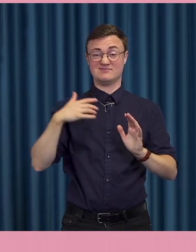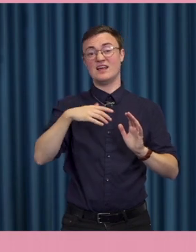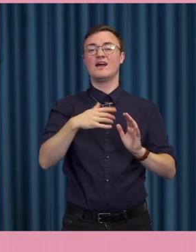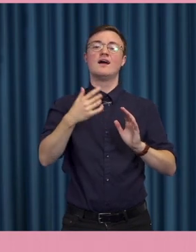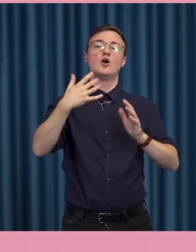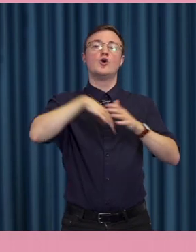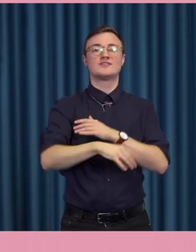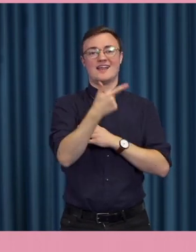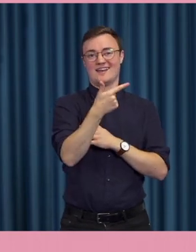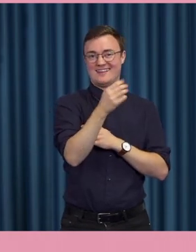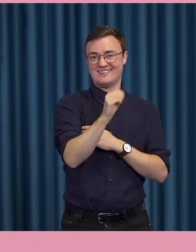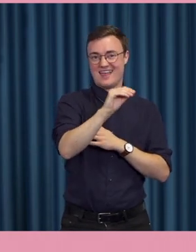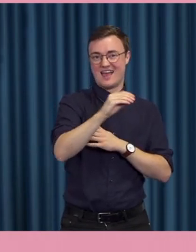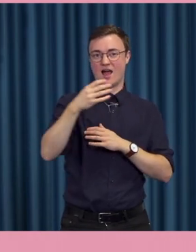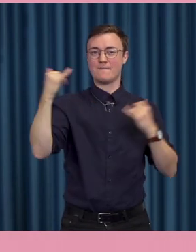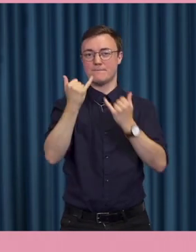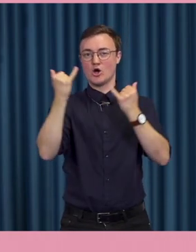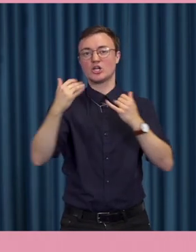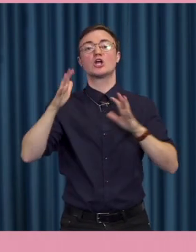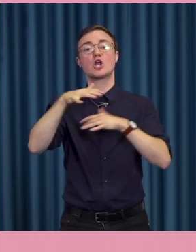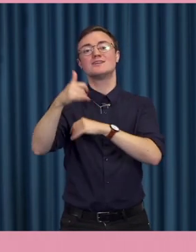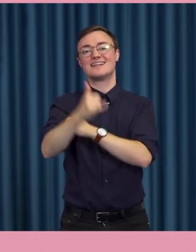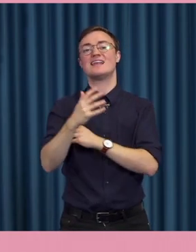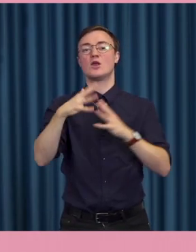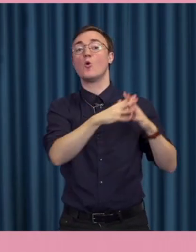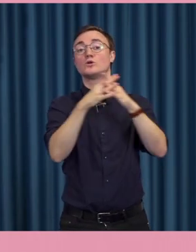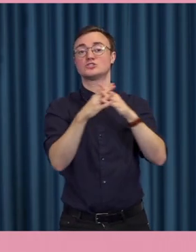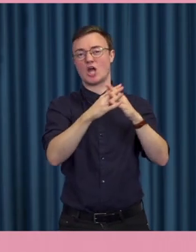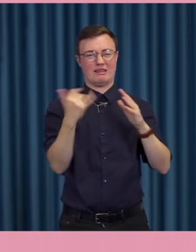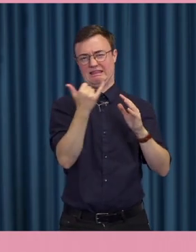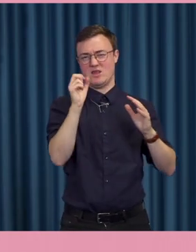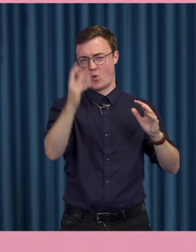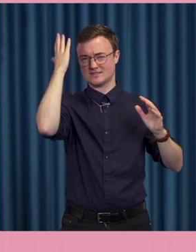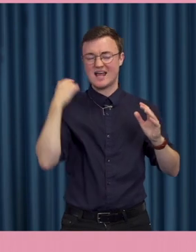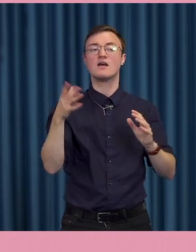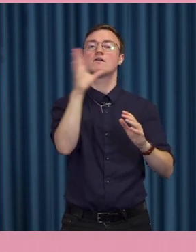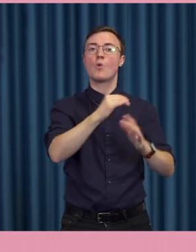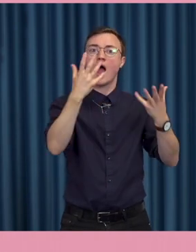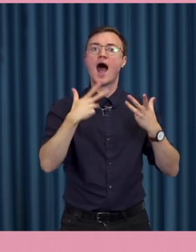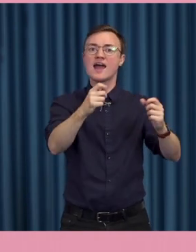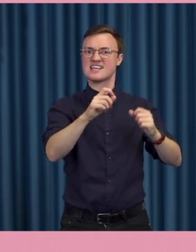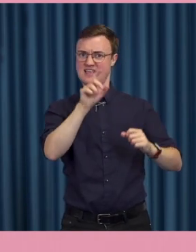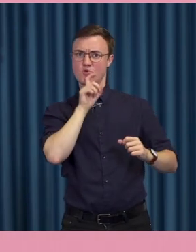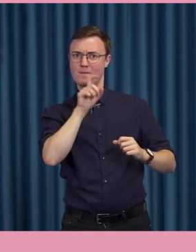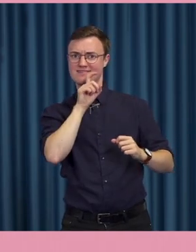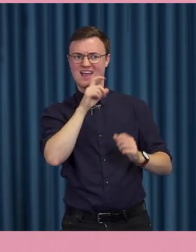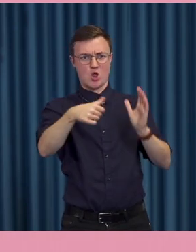under Tea Party-rörelsen för sist sådär tio år sedan i USA. Då gick man aktivt in och kommenterade. Man gav